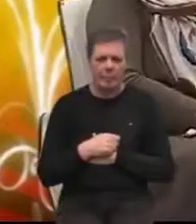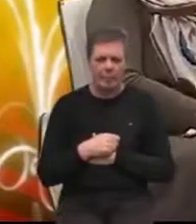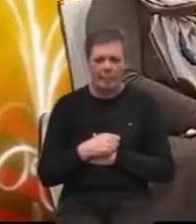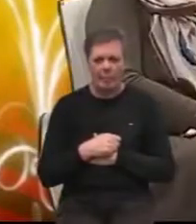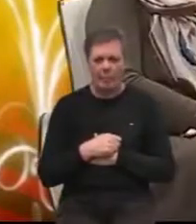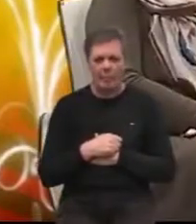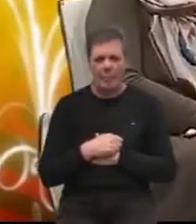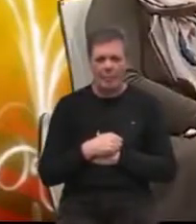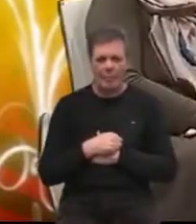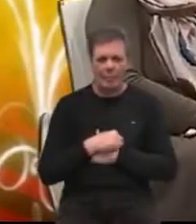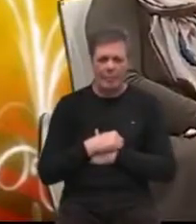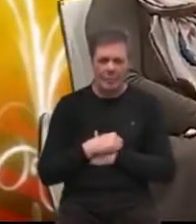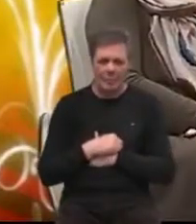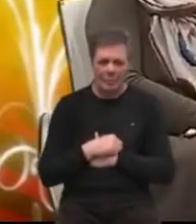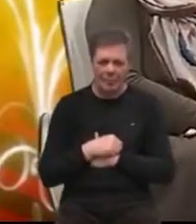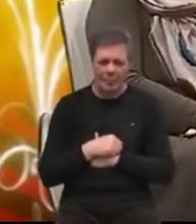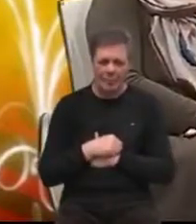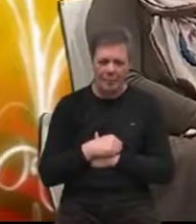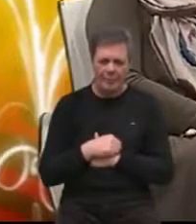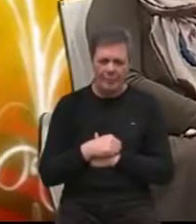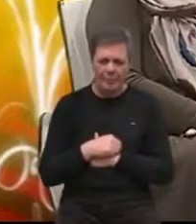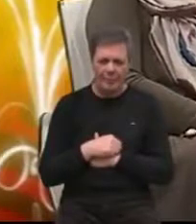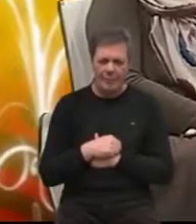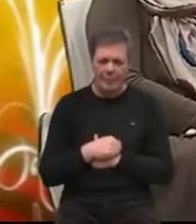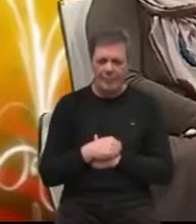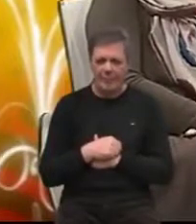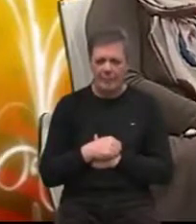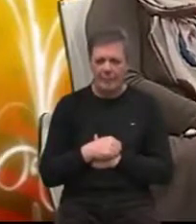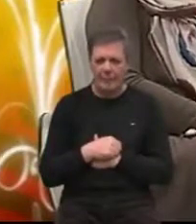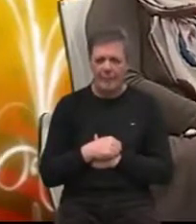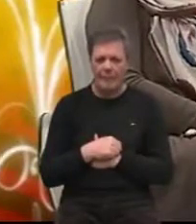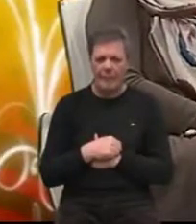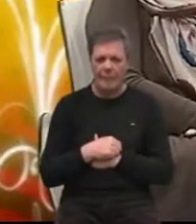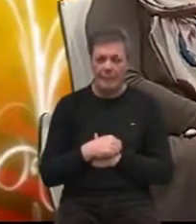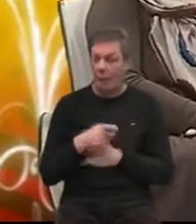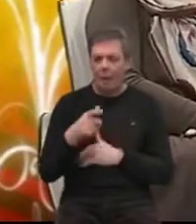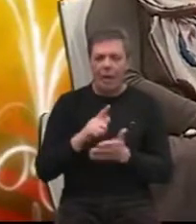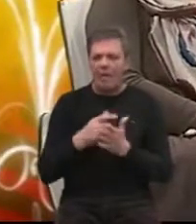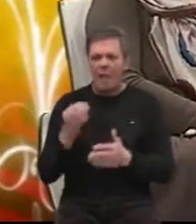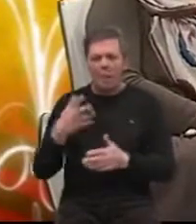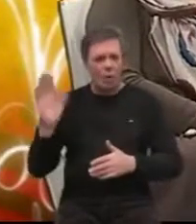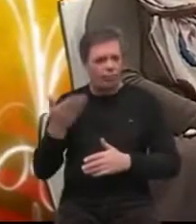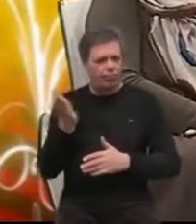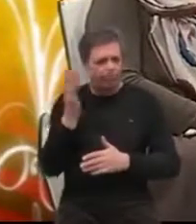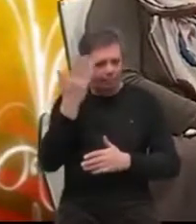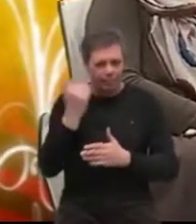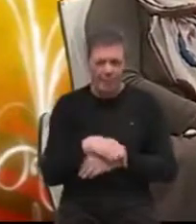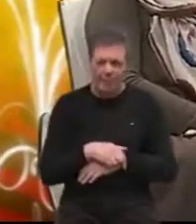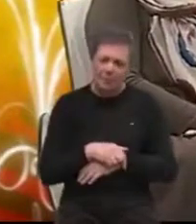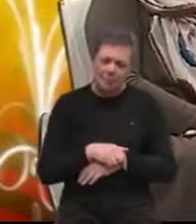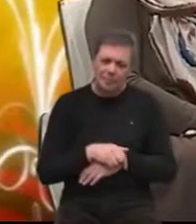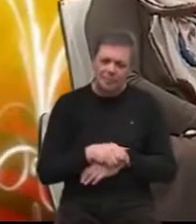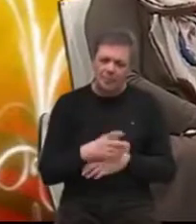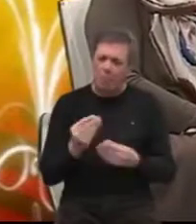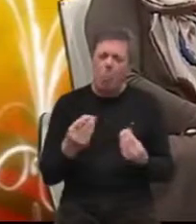jer ćete mi mojati o projektu nešto nekid. Ja samo još, jako nam je brzo ovo prošlo. Vidite koliko tema mi u stvari imamo.